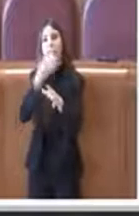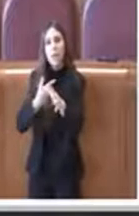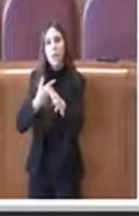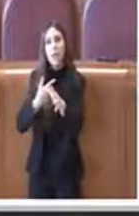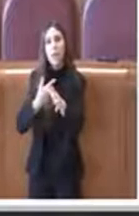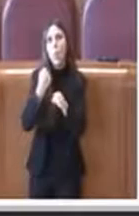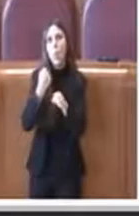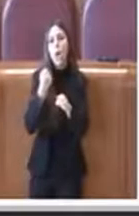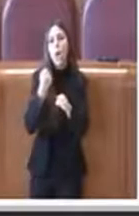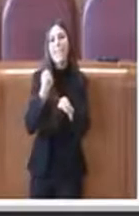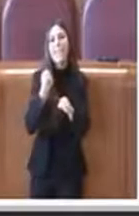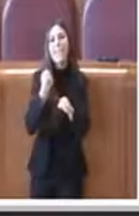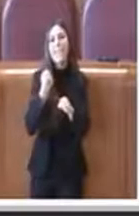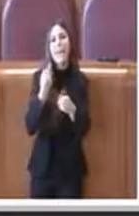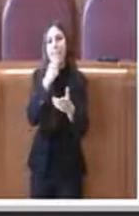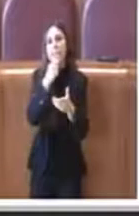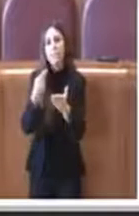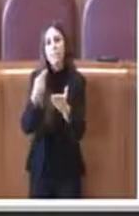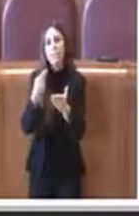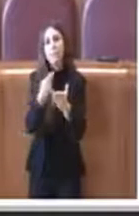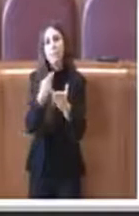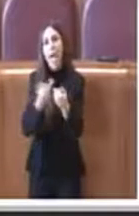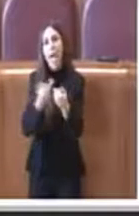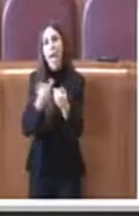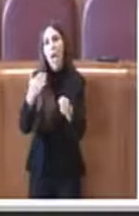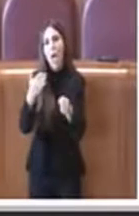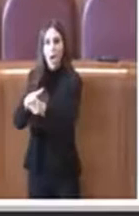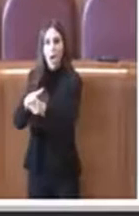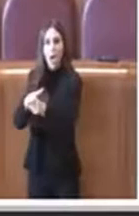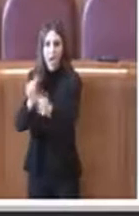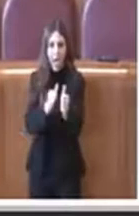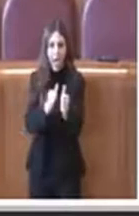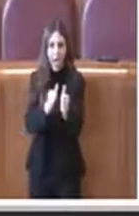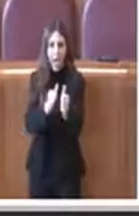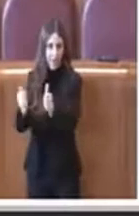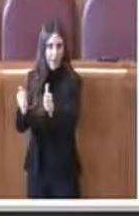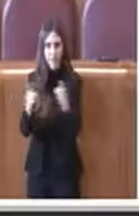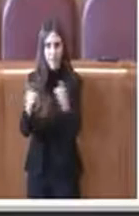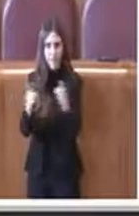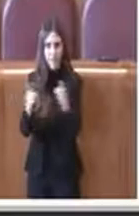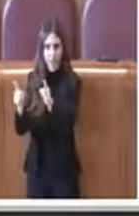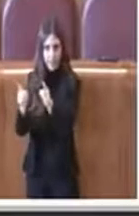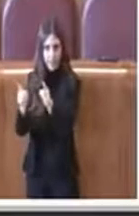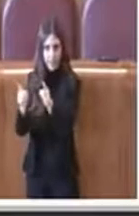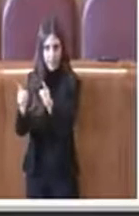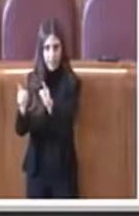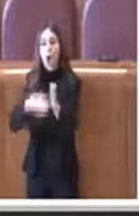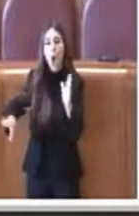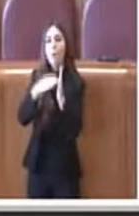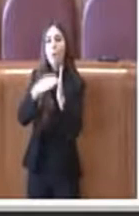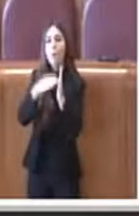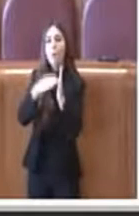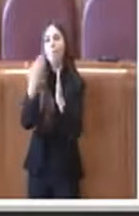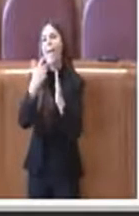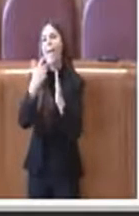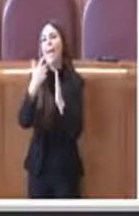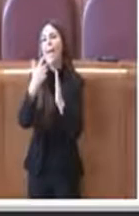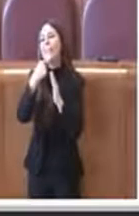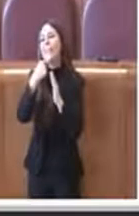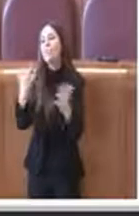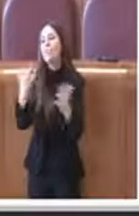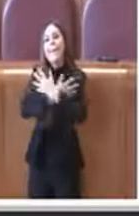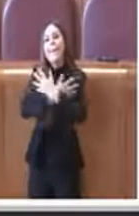riserve disponibili per il ripianamento di perdite anche infraannuali dunque il comma 5 parla chiaramente